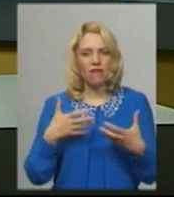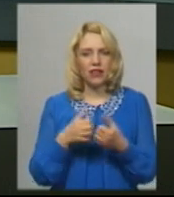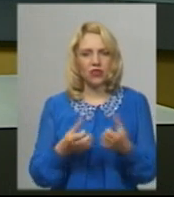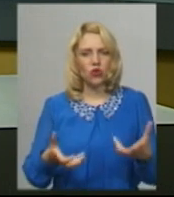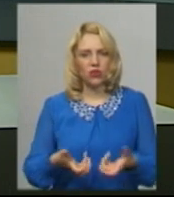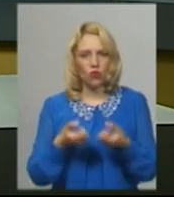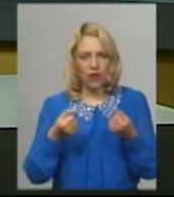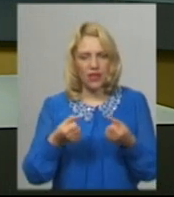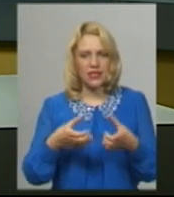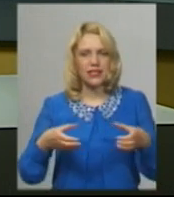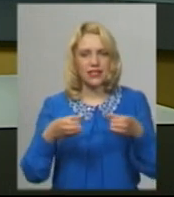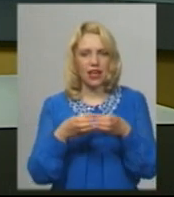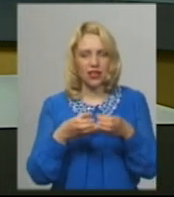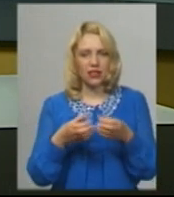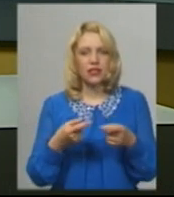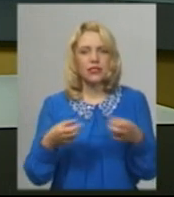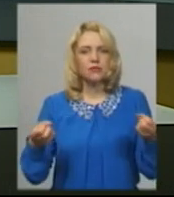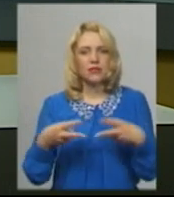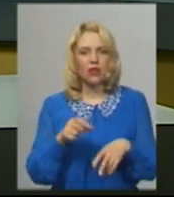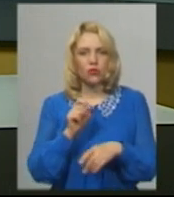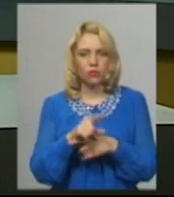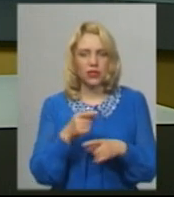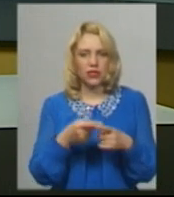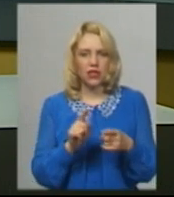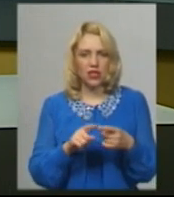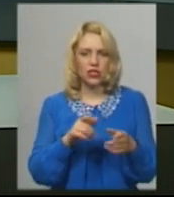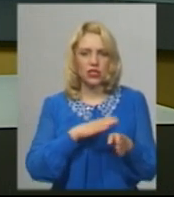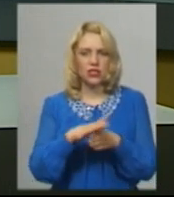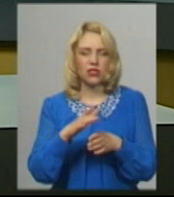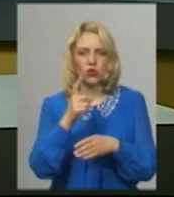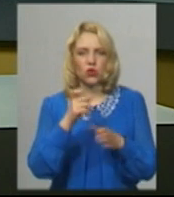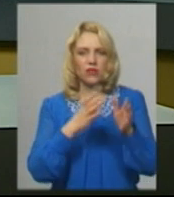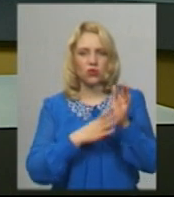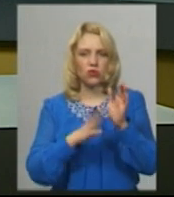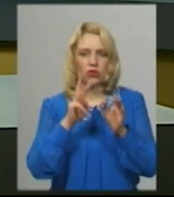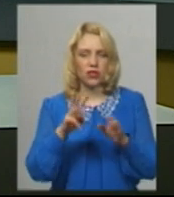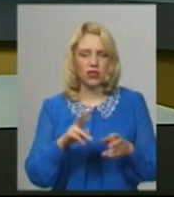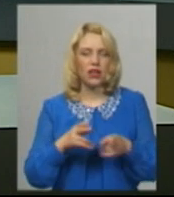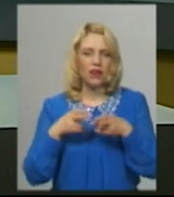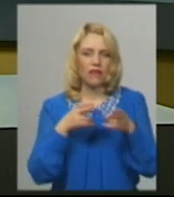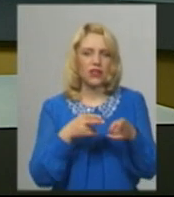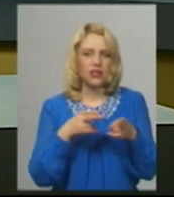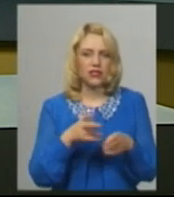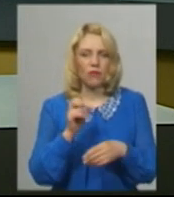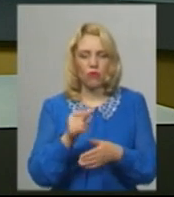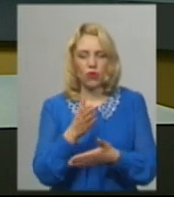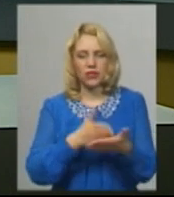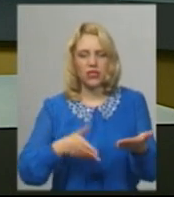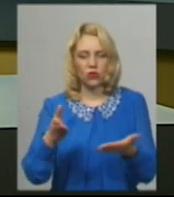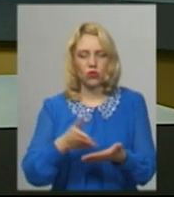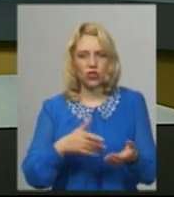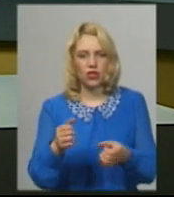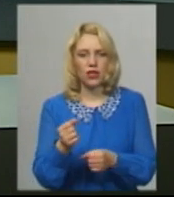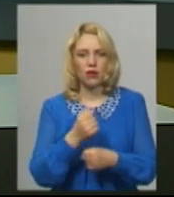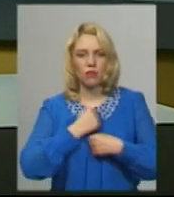спеціального призначення з початку року здійснив 193 виїзди по знешкодженню боєприпасів. Подробиці розповість Михайло